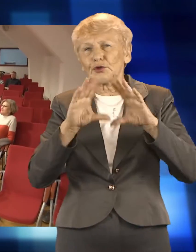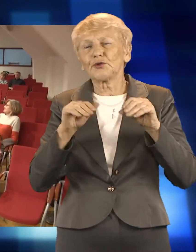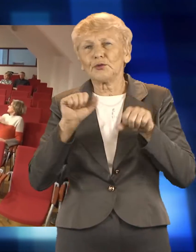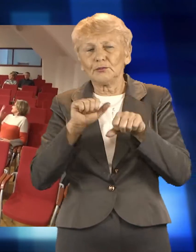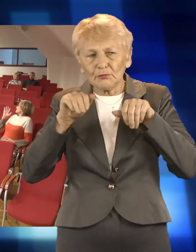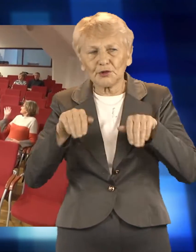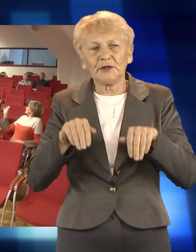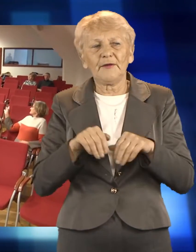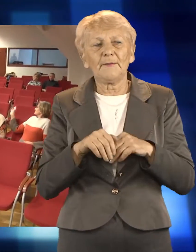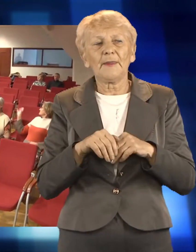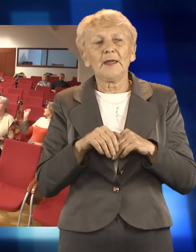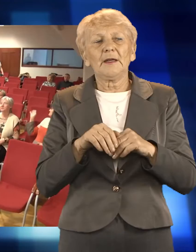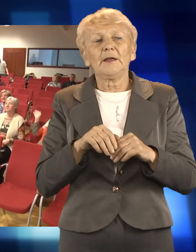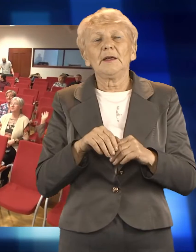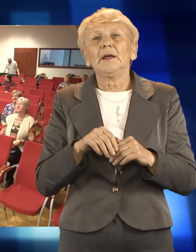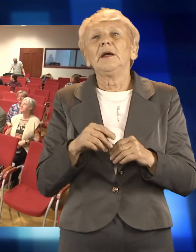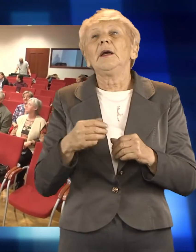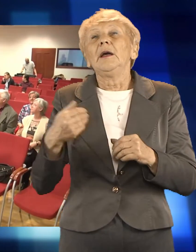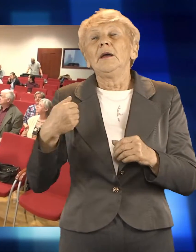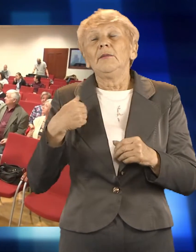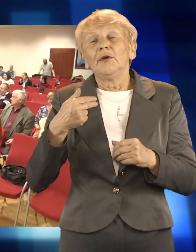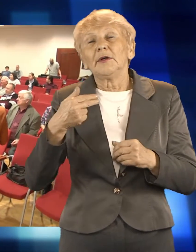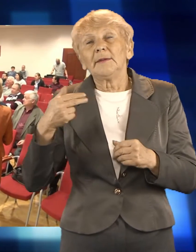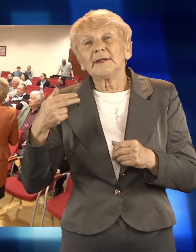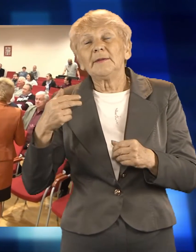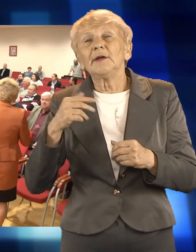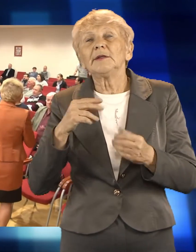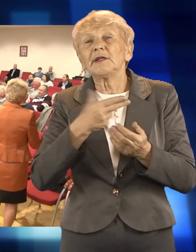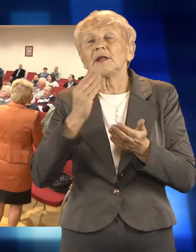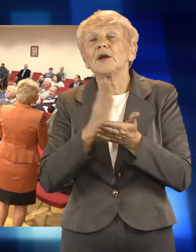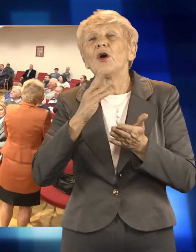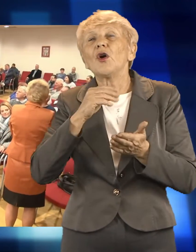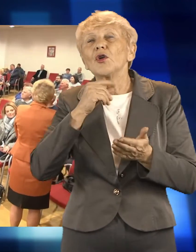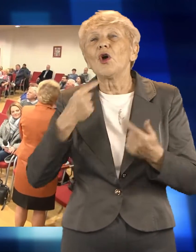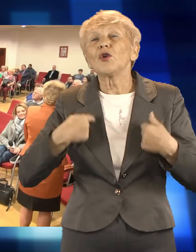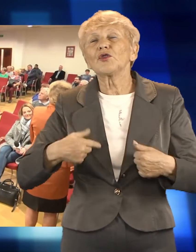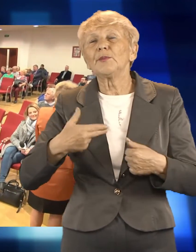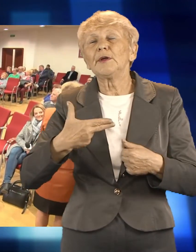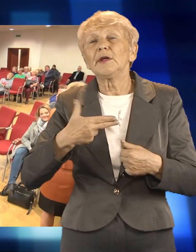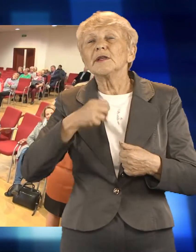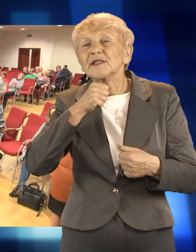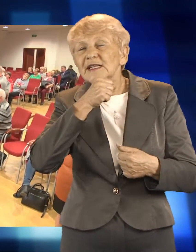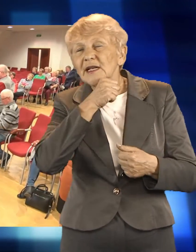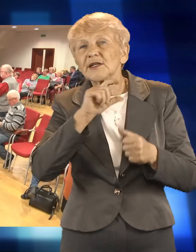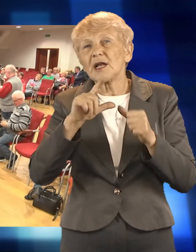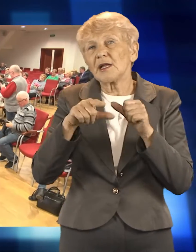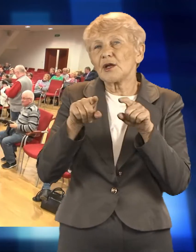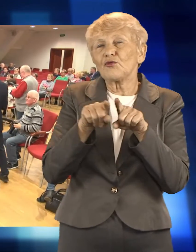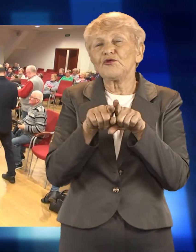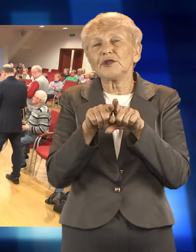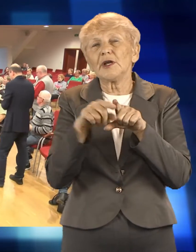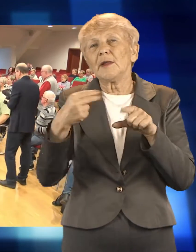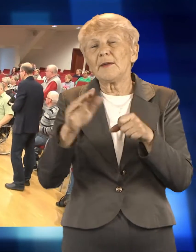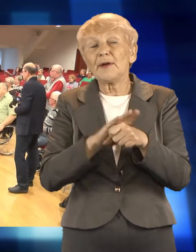podkreślano znaczenie aktywności fizycznej osób starszych oraz niepełnosprawnych, którzy mimo pewnych ograniczeń wciąż mogą uprawiać sport.